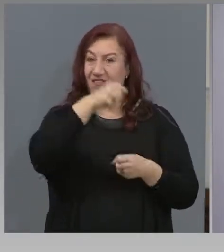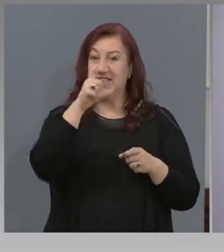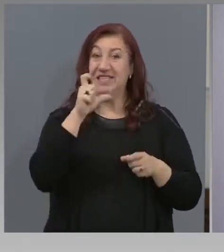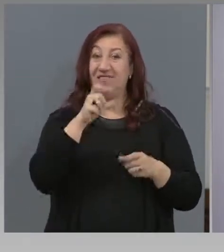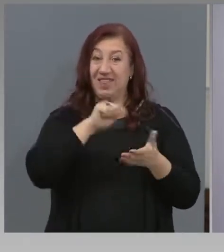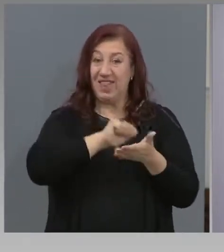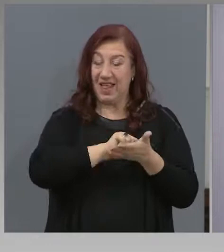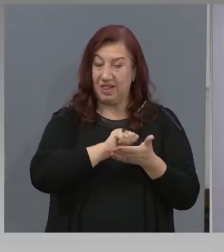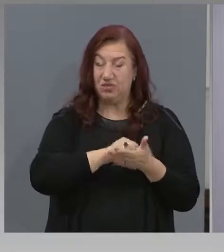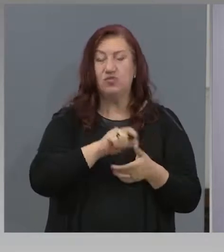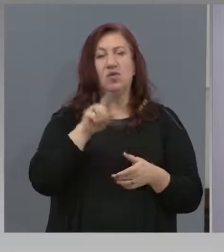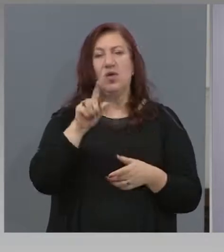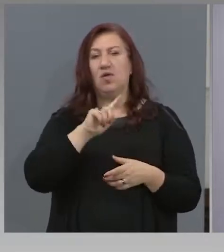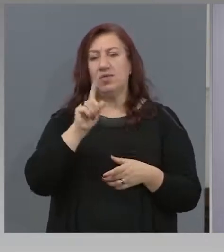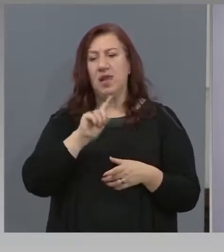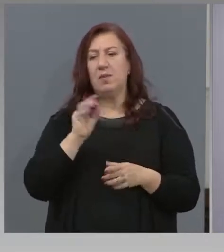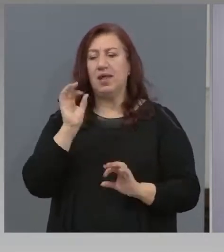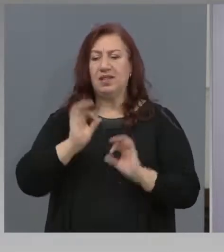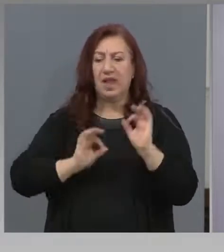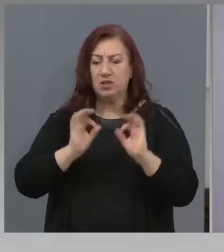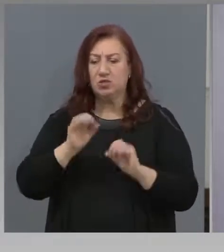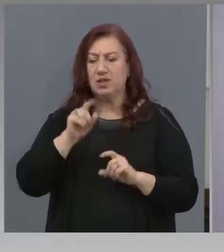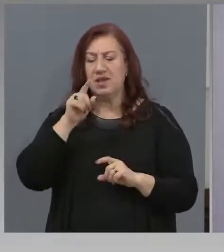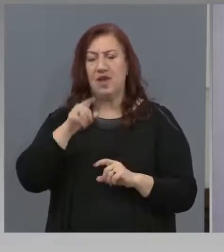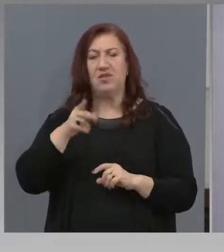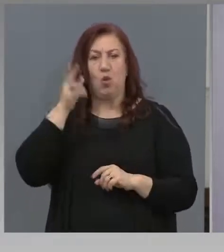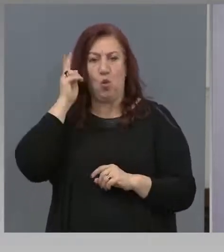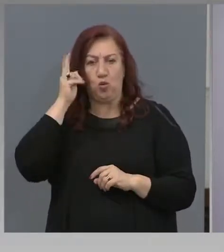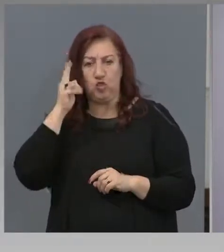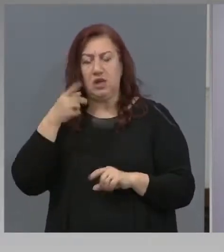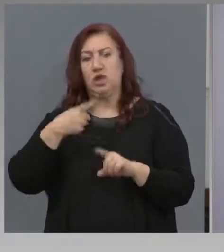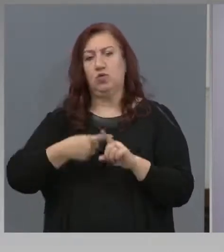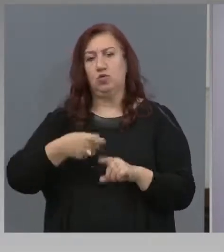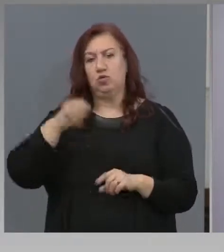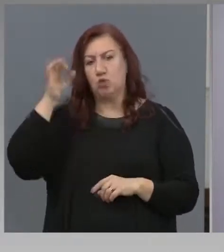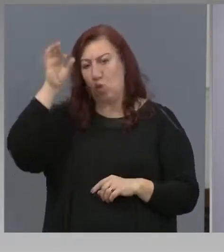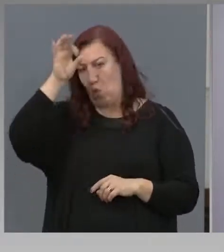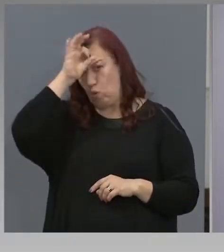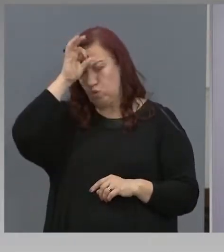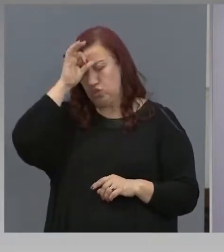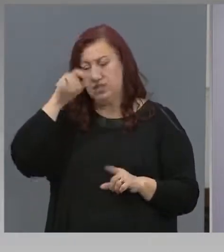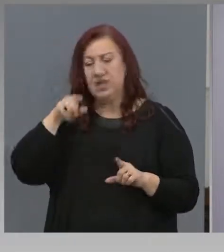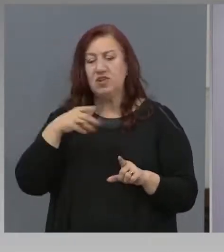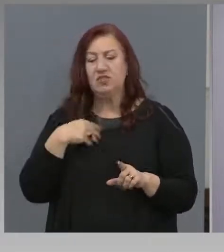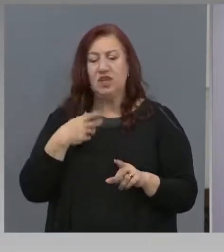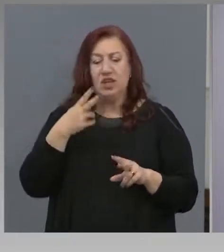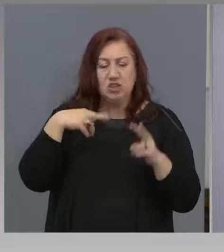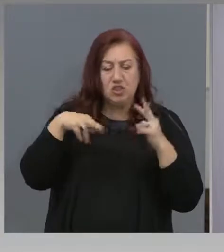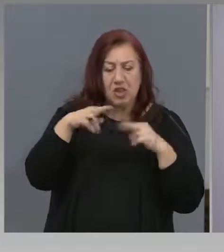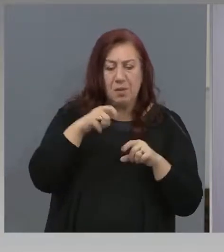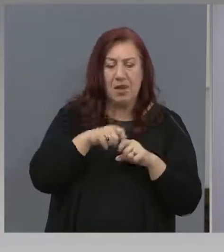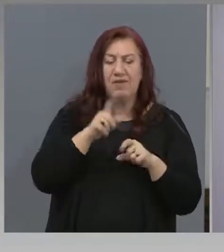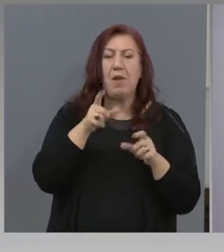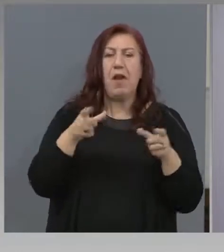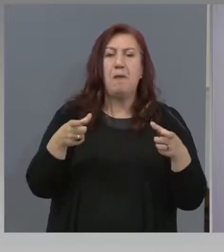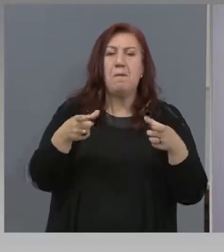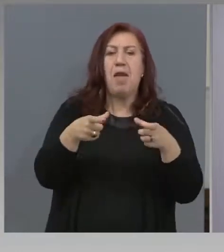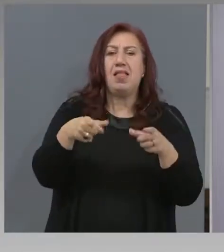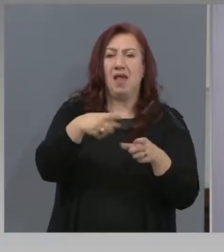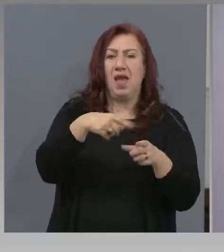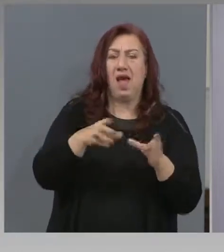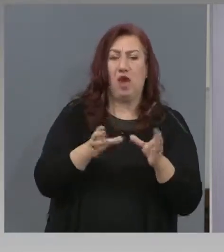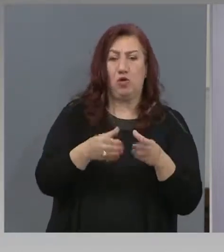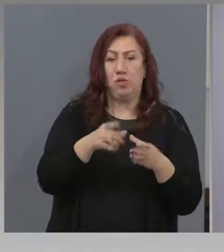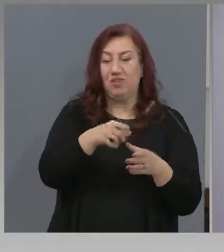и учители възоснова на тази диагностика. Най-малкото, защото е извадка. Нас не е необходима такава диагностиката, и като това са